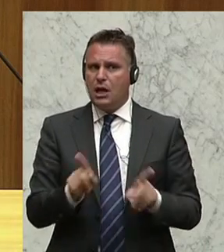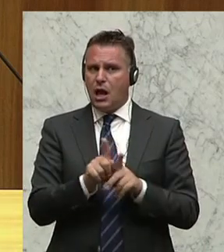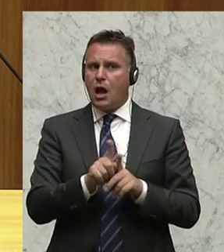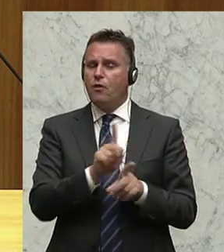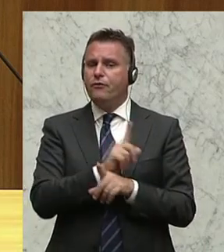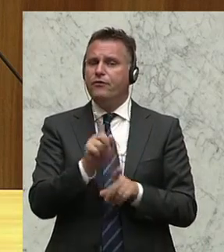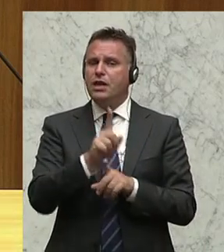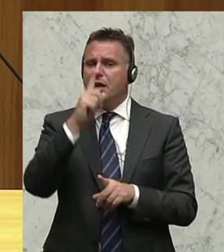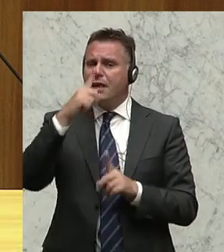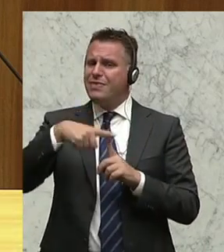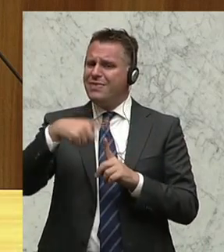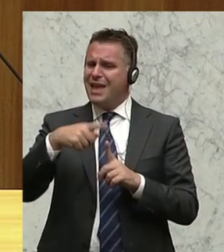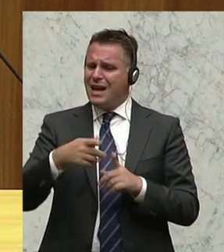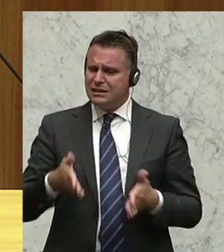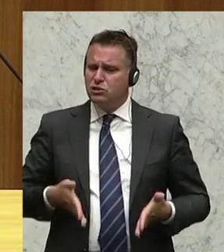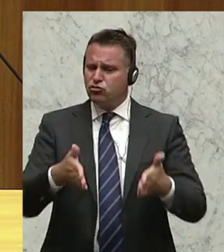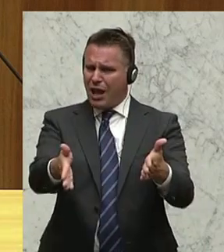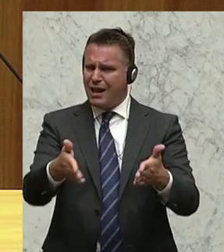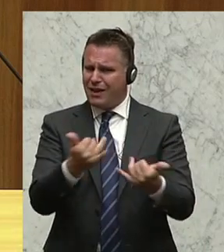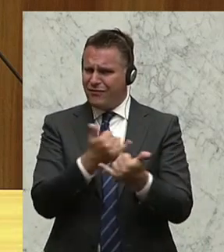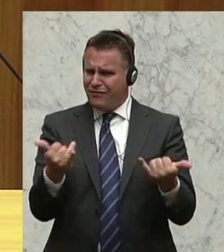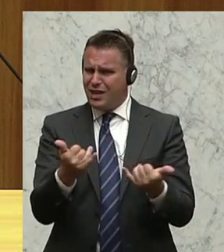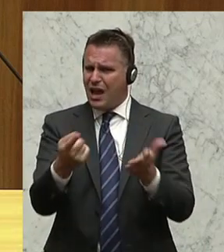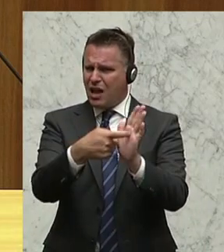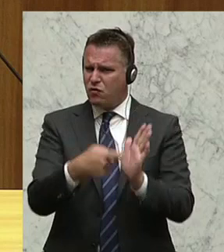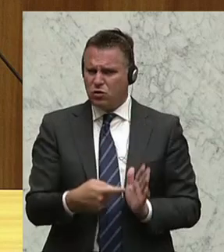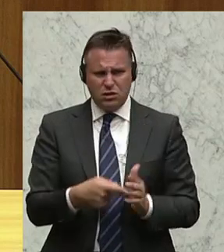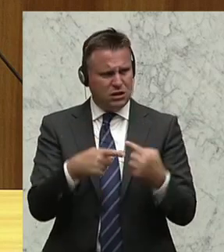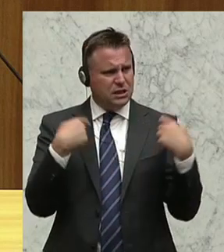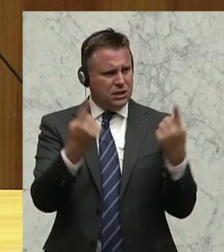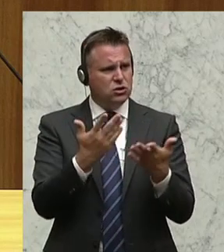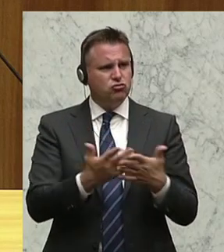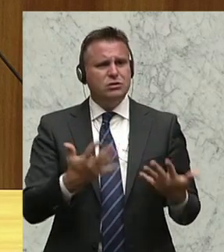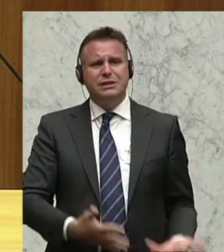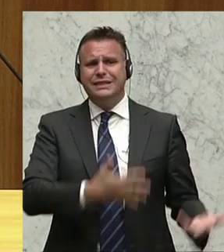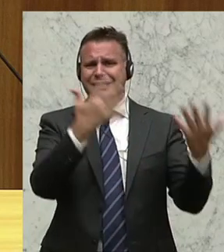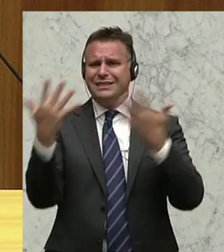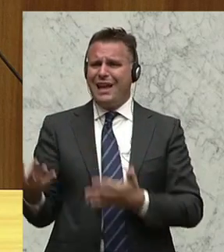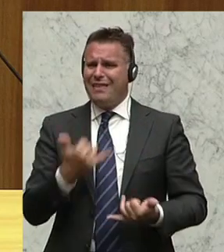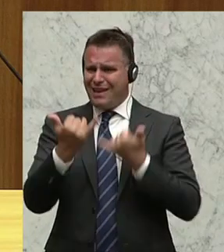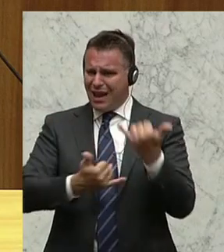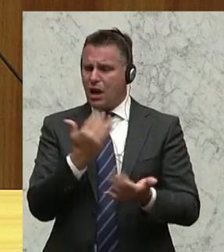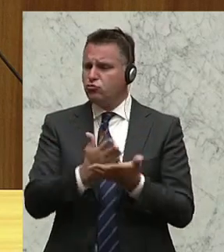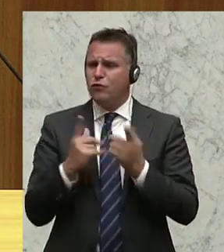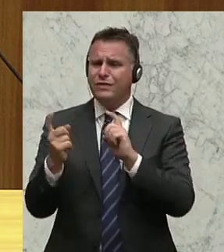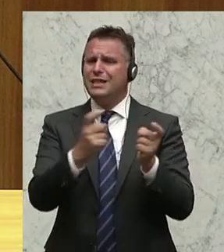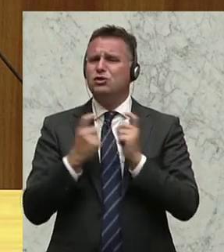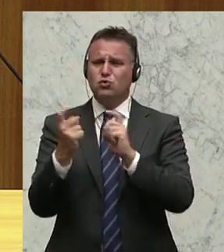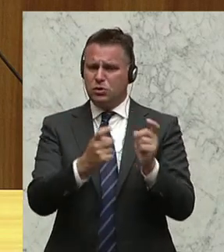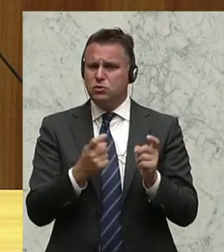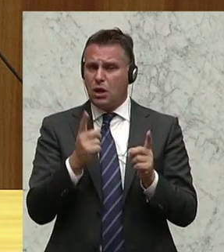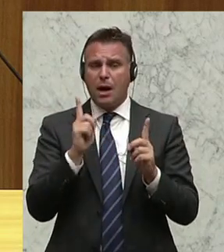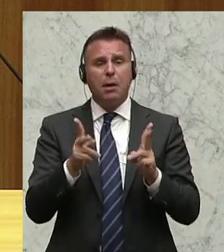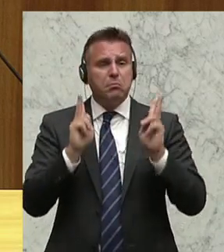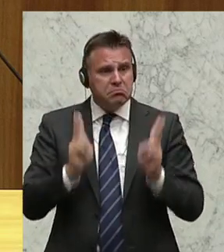Teststrecken zu erstellen. Wir wissen ja heute noch nicht, wie es funktioniert. Wir diskutieren wahrscheinlich schon seit zehn Jahren, welche Möglichkeiten gibt es. Aber es ist in der